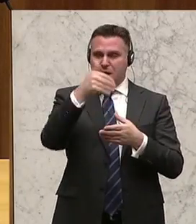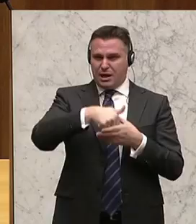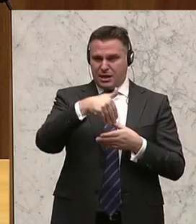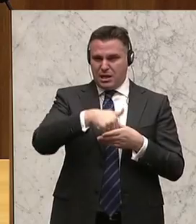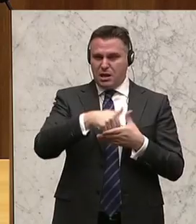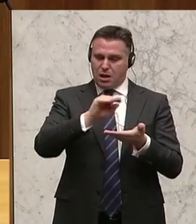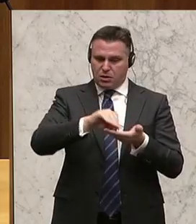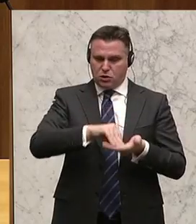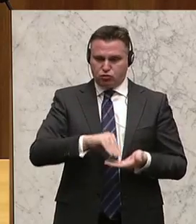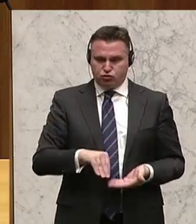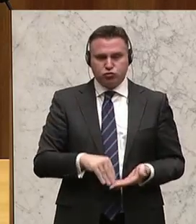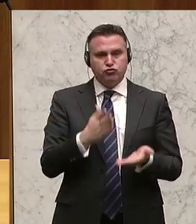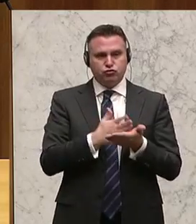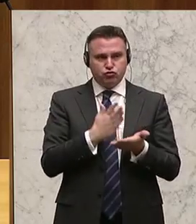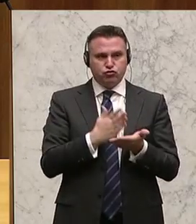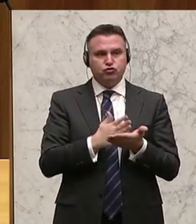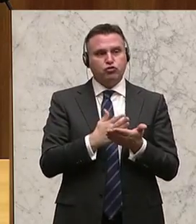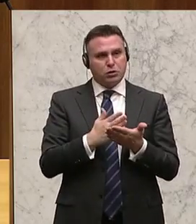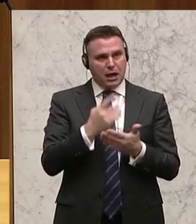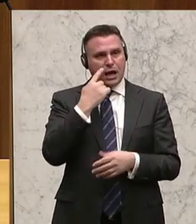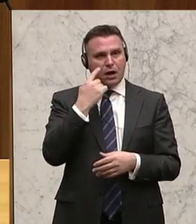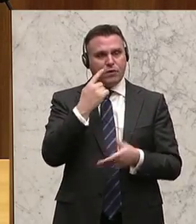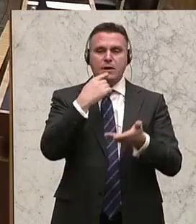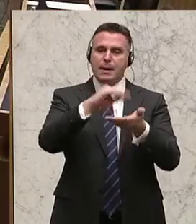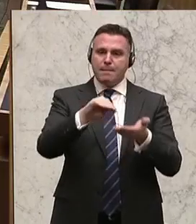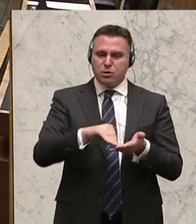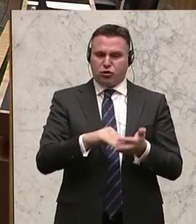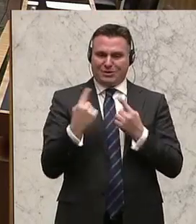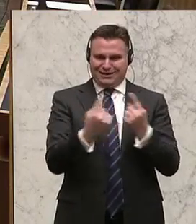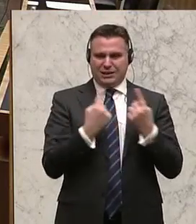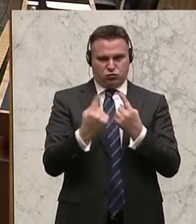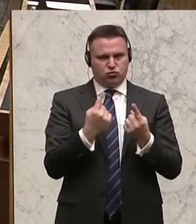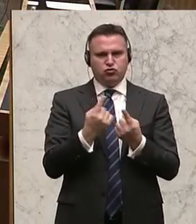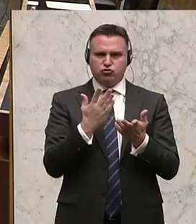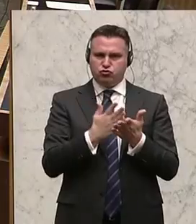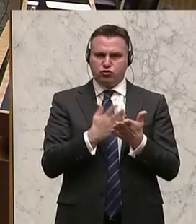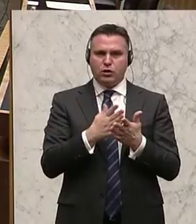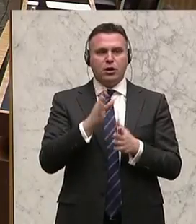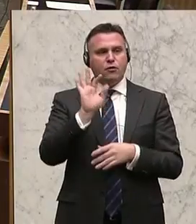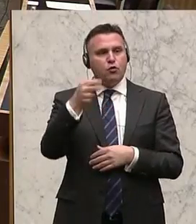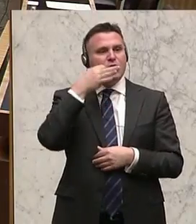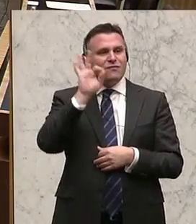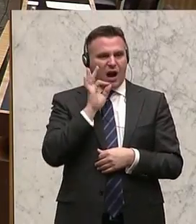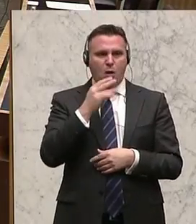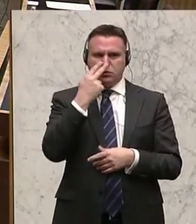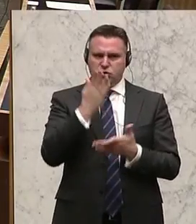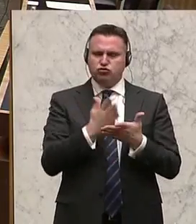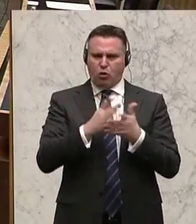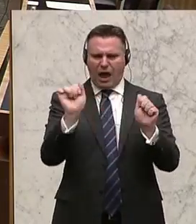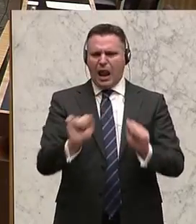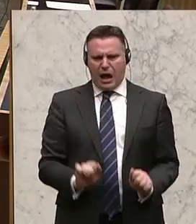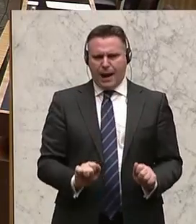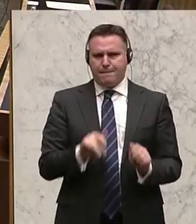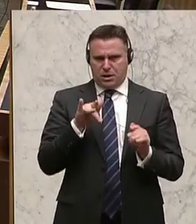alarmierende Beschreibungen der Situation, insbesondere was die Situation von Frauen in Österreich betrifft.